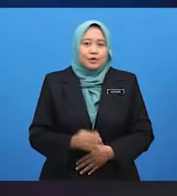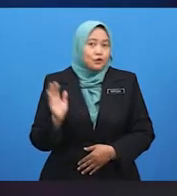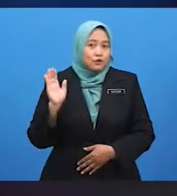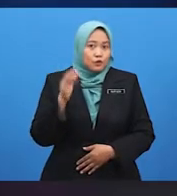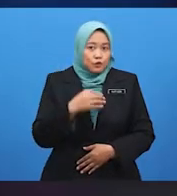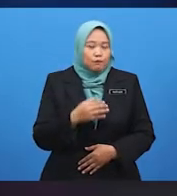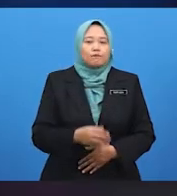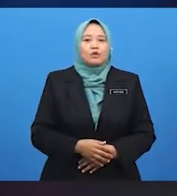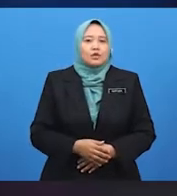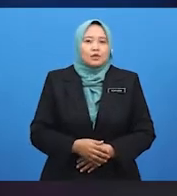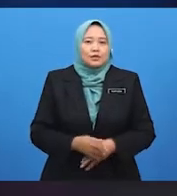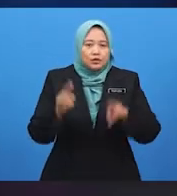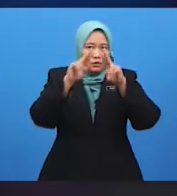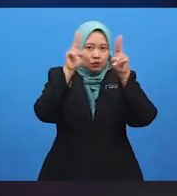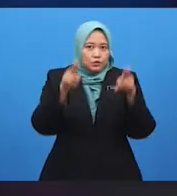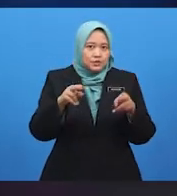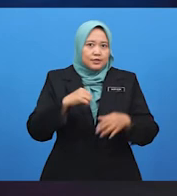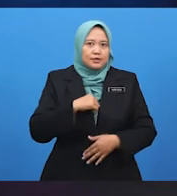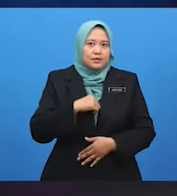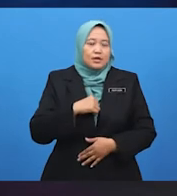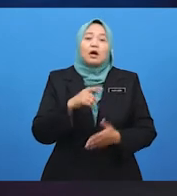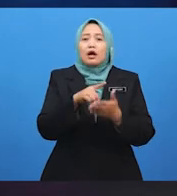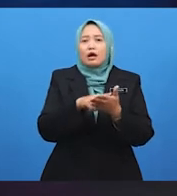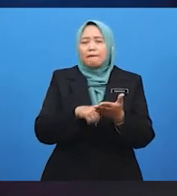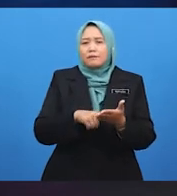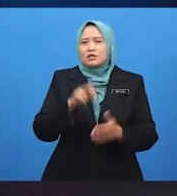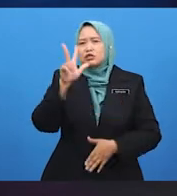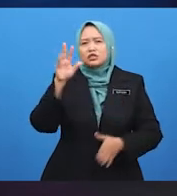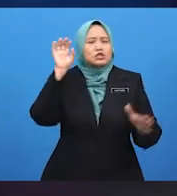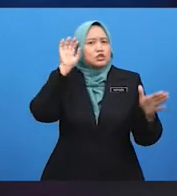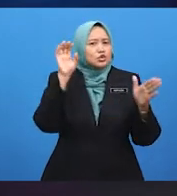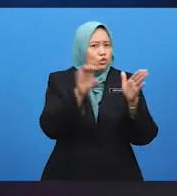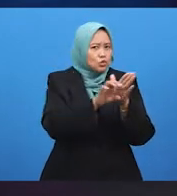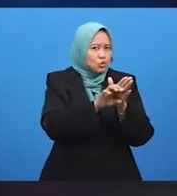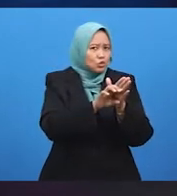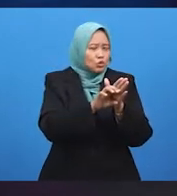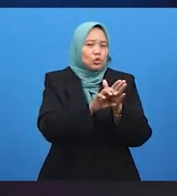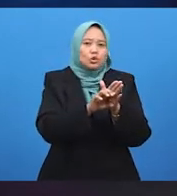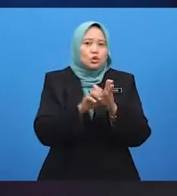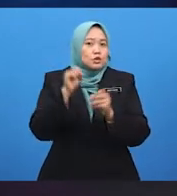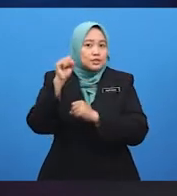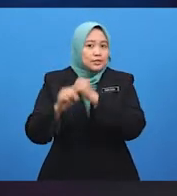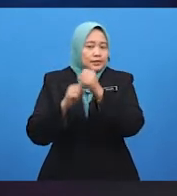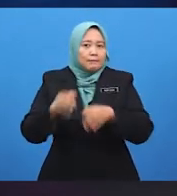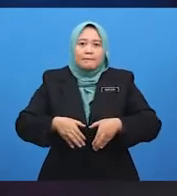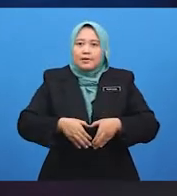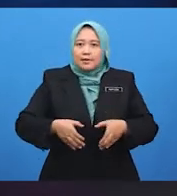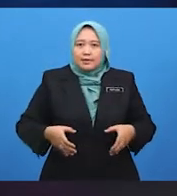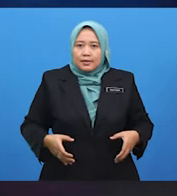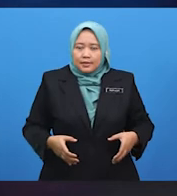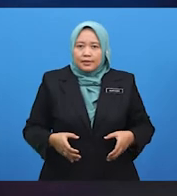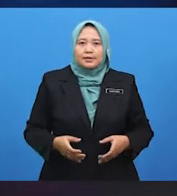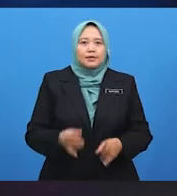uji diri. Apakah tiga contoh sikap berani terhadap jiran yang telah kita bincangkan tadi?